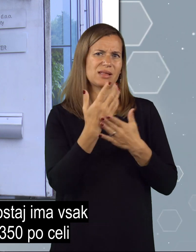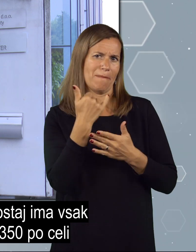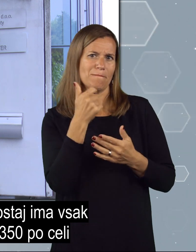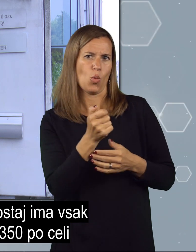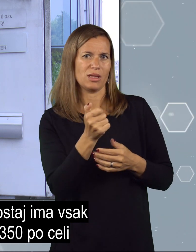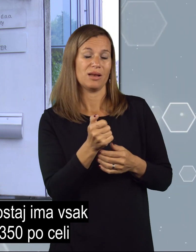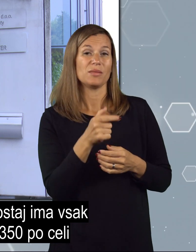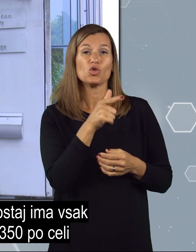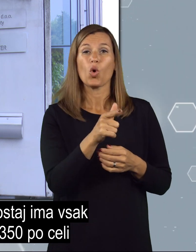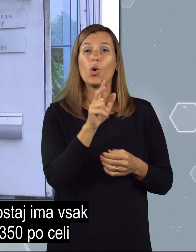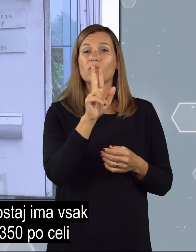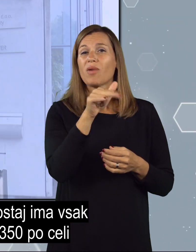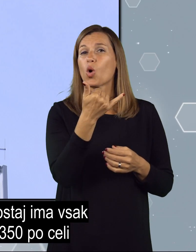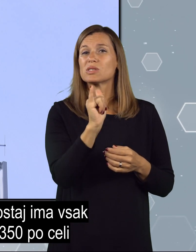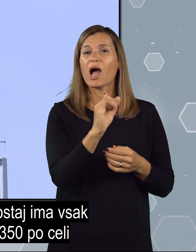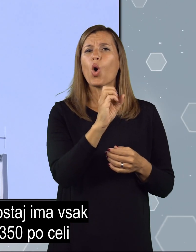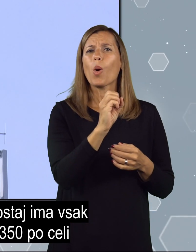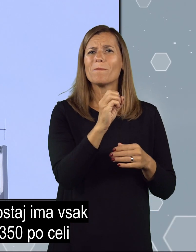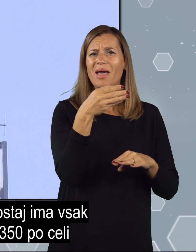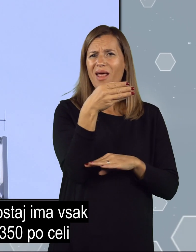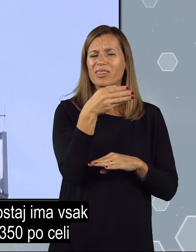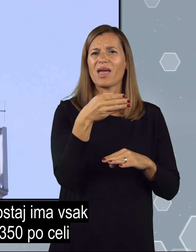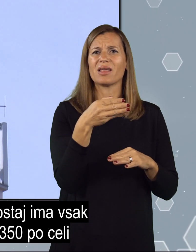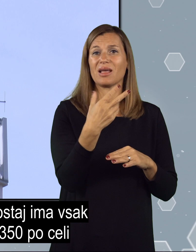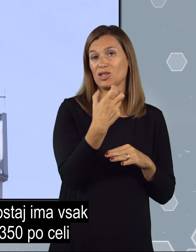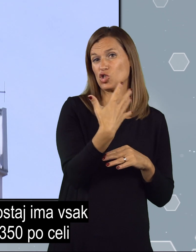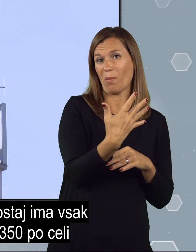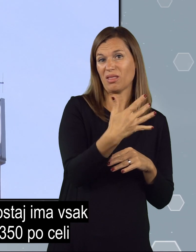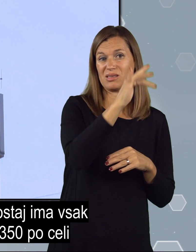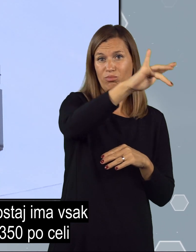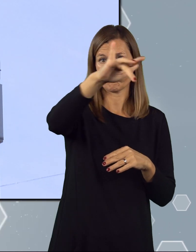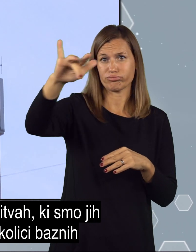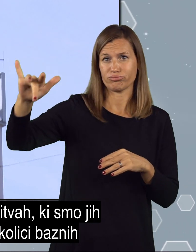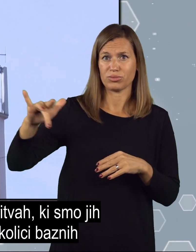približno vsak operater 350 po celi Sloveniji.